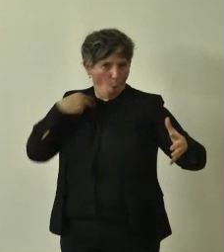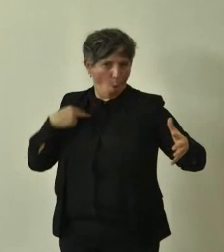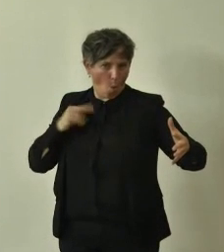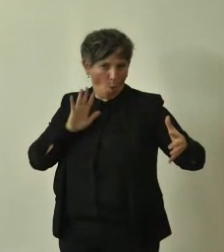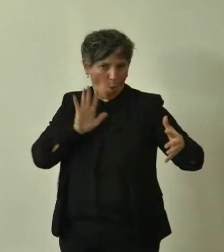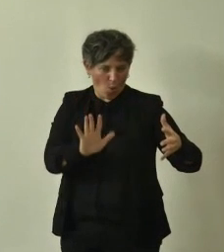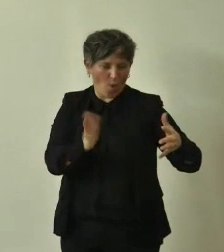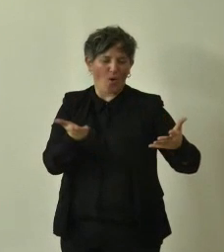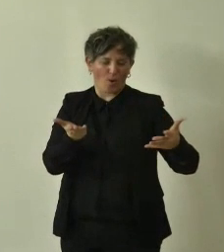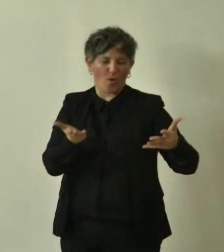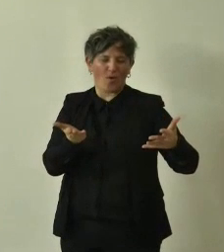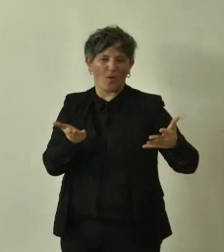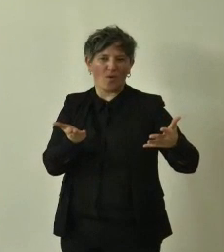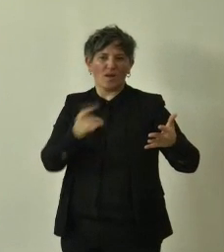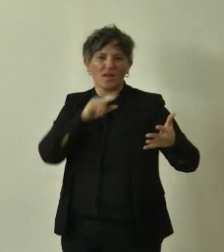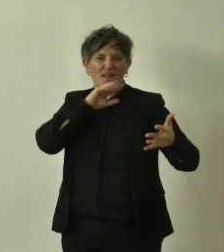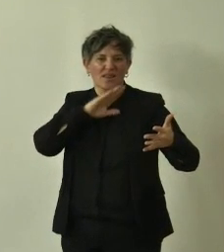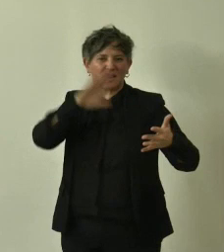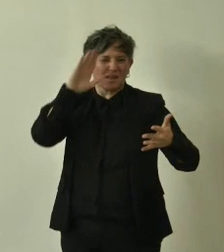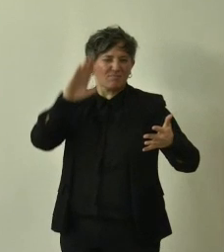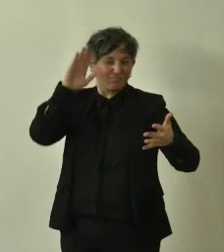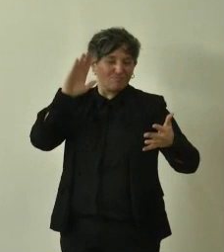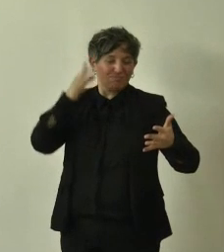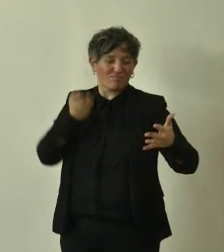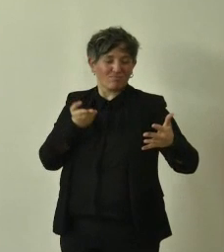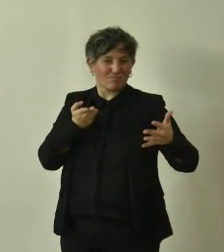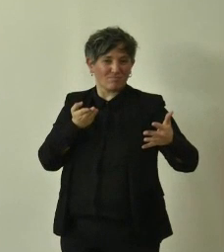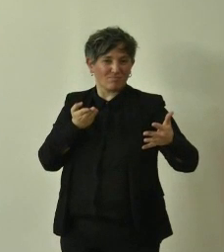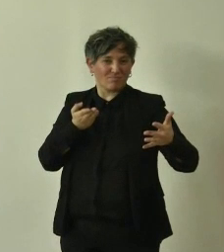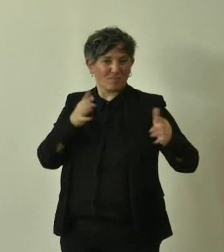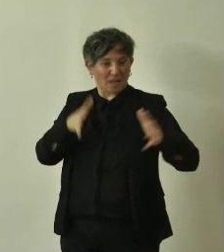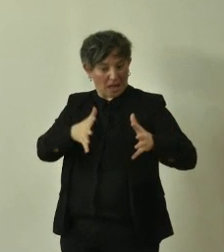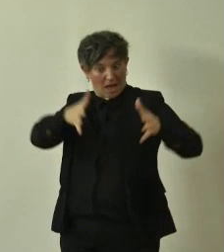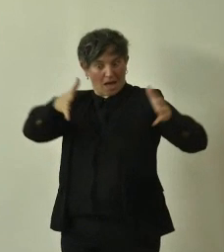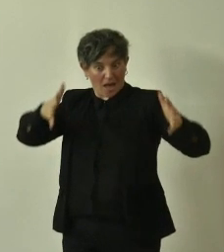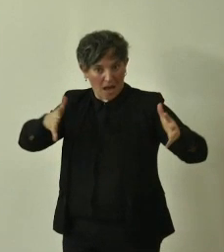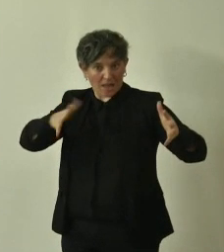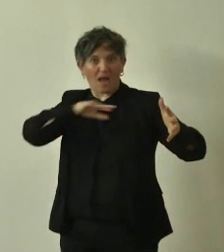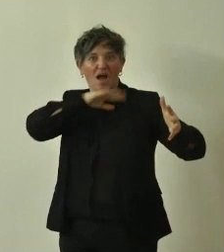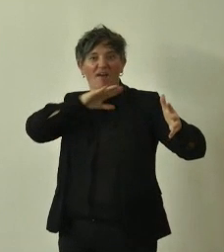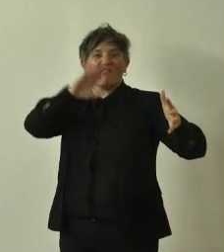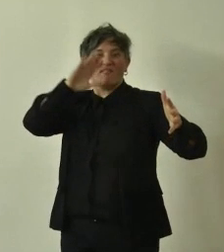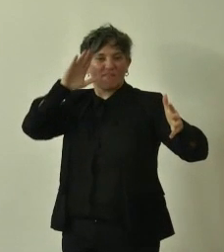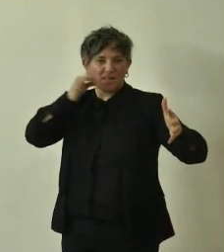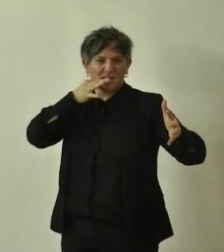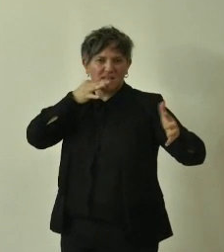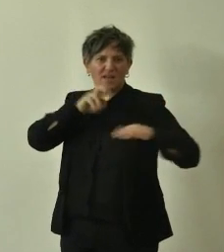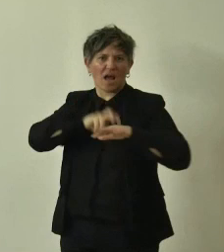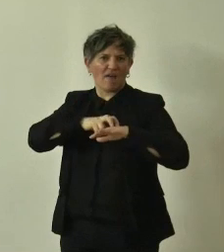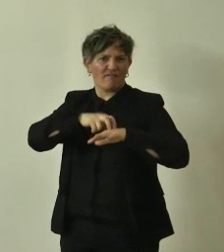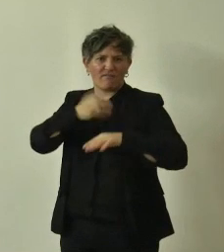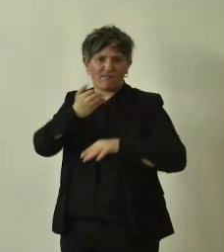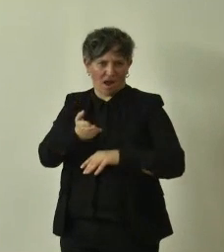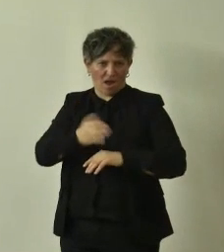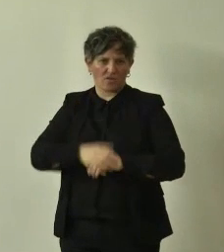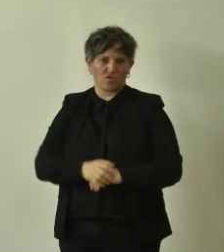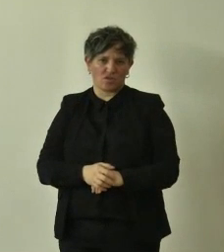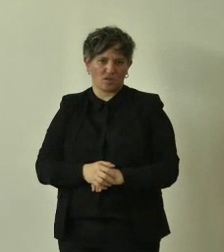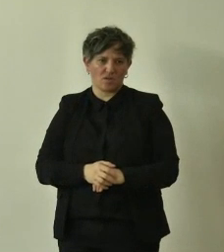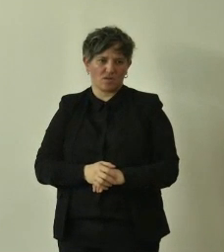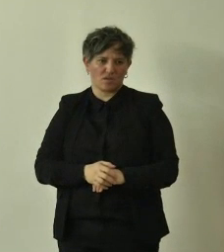sono attempati, cioè vecchi, quindi sono grandi ma sono anche fragili e quindi